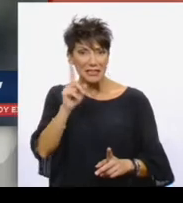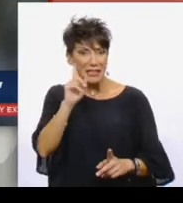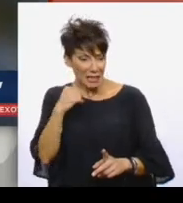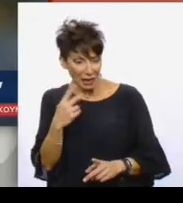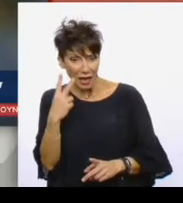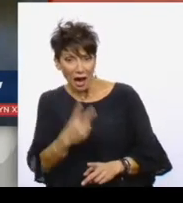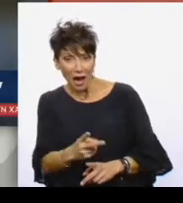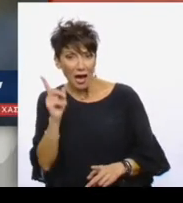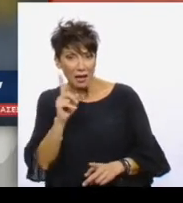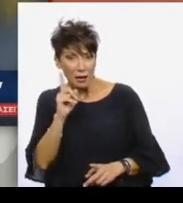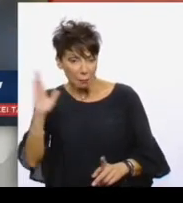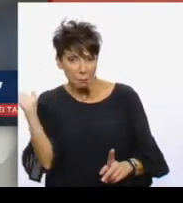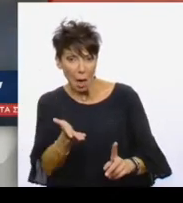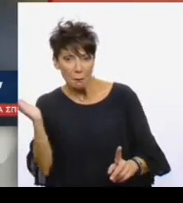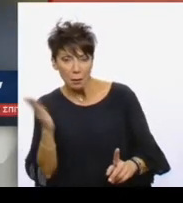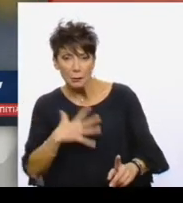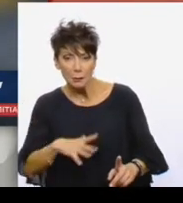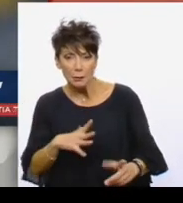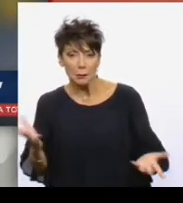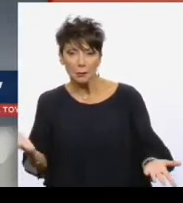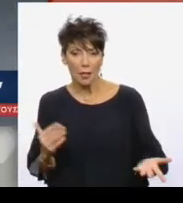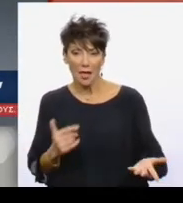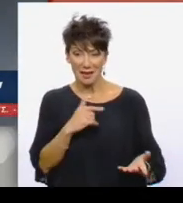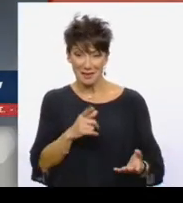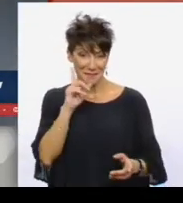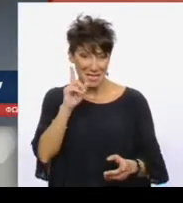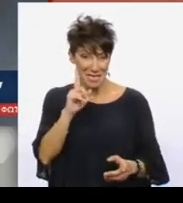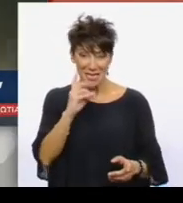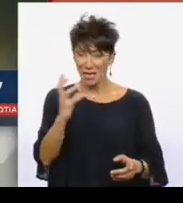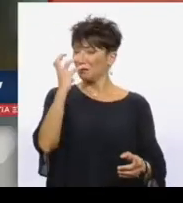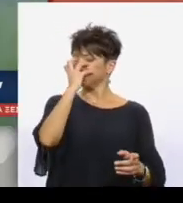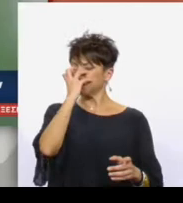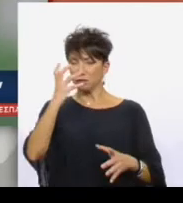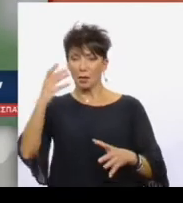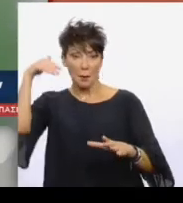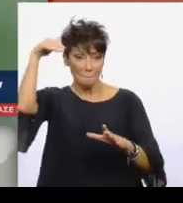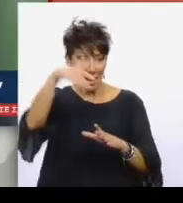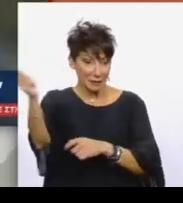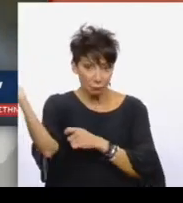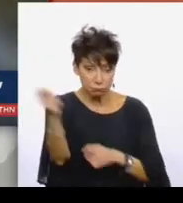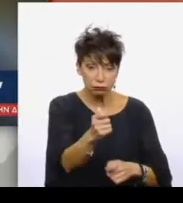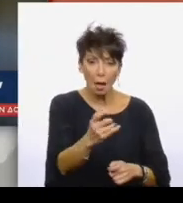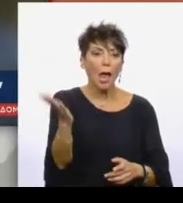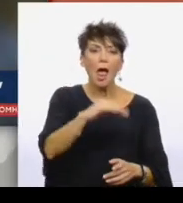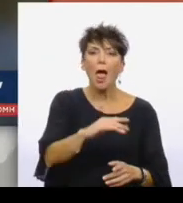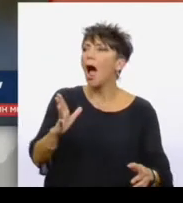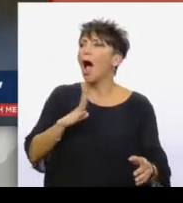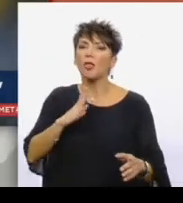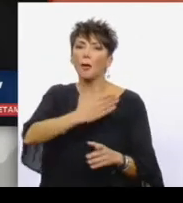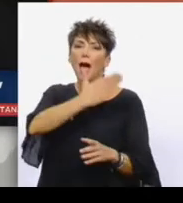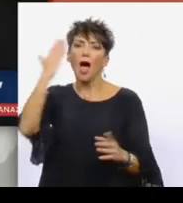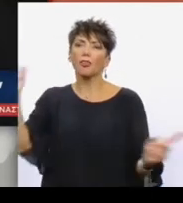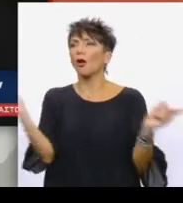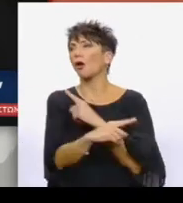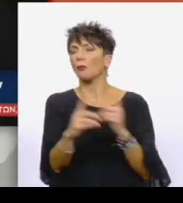πείτε αν αυτές οι γυναίκες που χτυπήθηκαν ήταν ανάμεσα σε εκείνους που κρατούσαν τα στυλιάρια και τα κοντάρια όπως είπατε ή είναι άνθρωποι που περνούσαν και βρέθηκαν